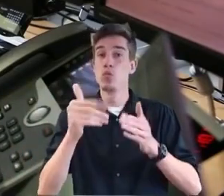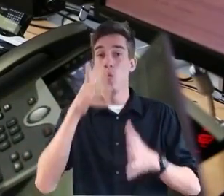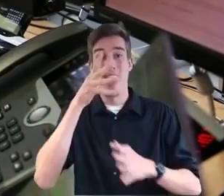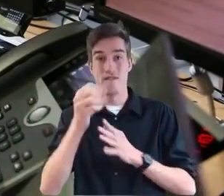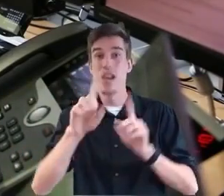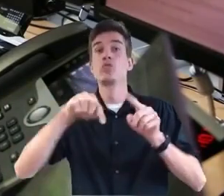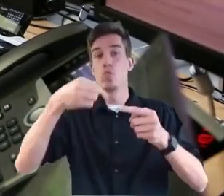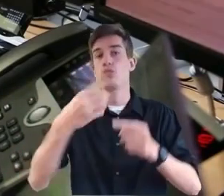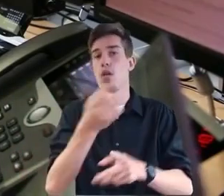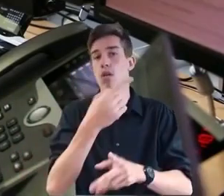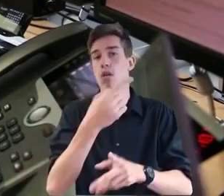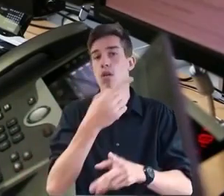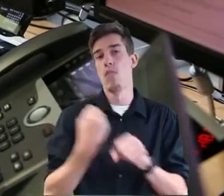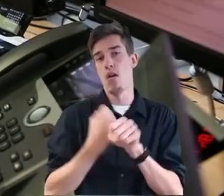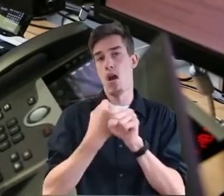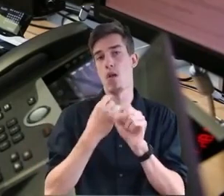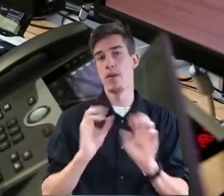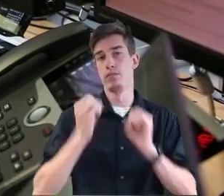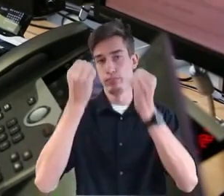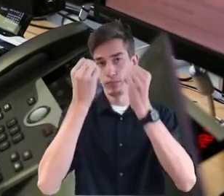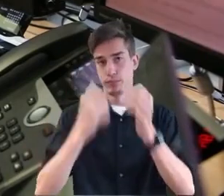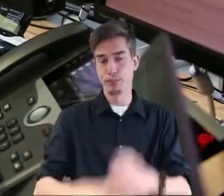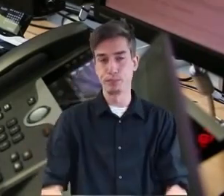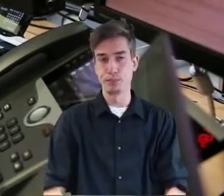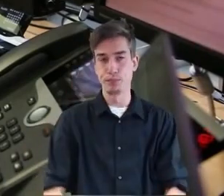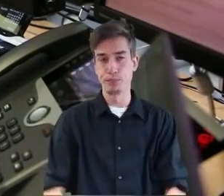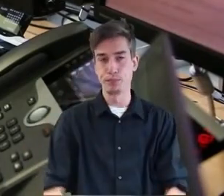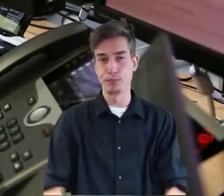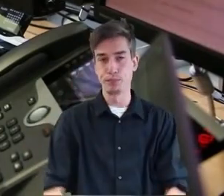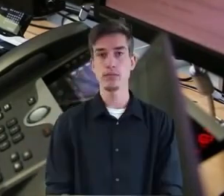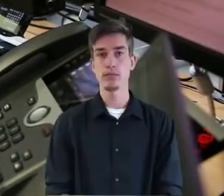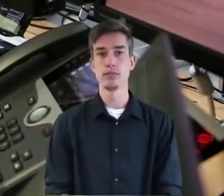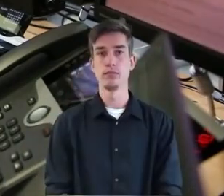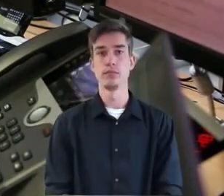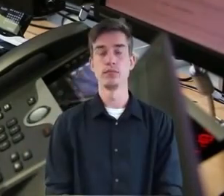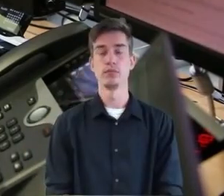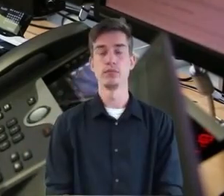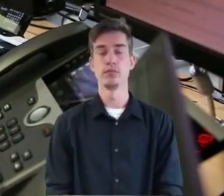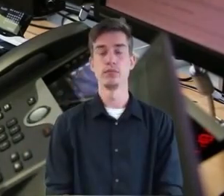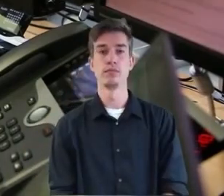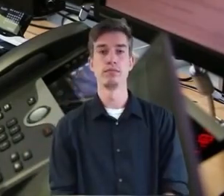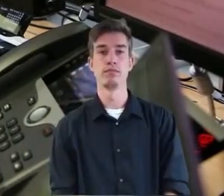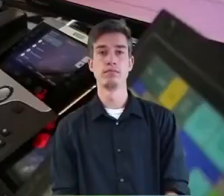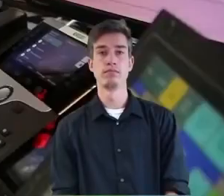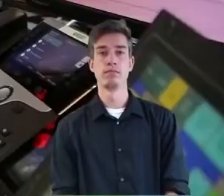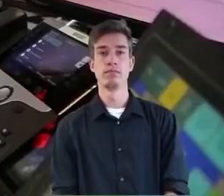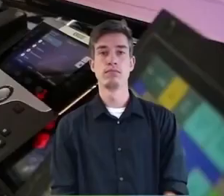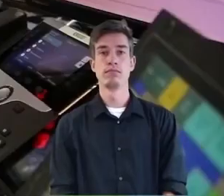bestehende Gefahren oder Vermutung schnellstmöglich reagieren zu können.